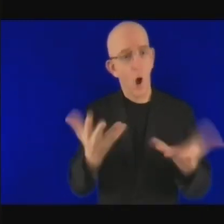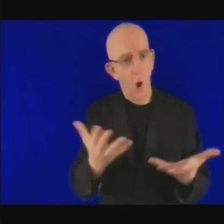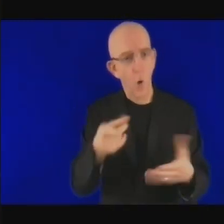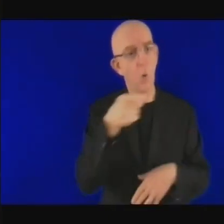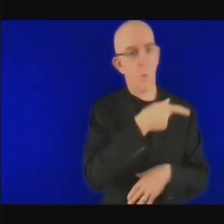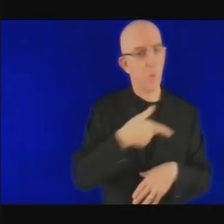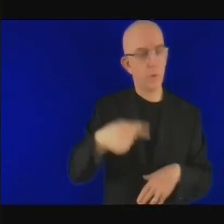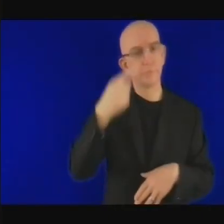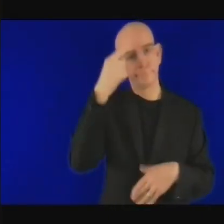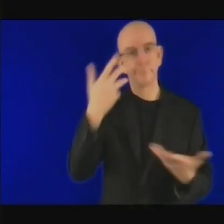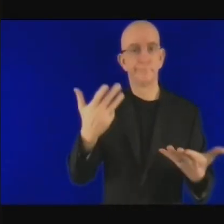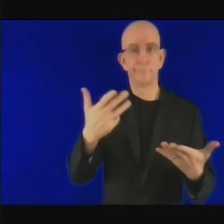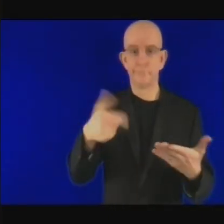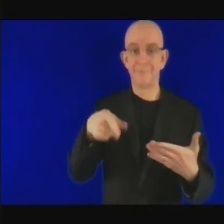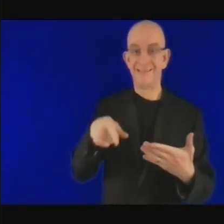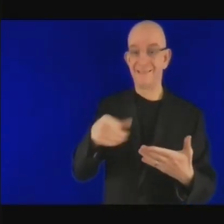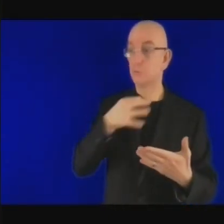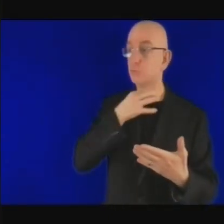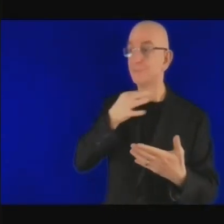ces banques